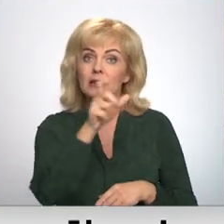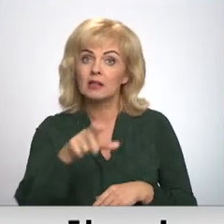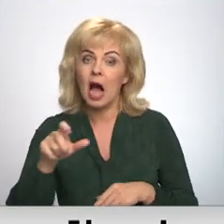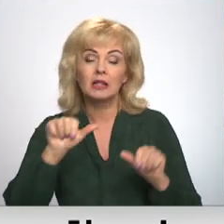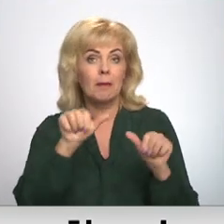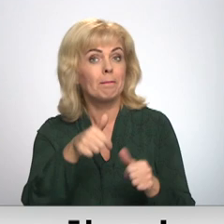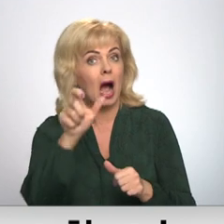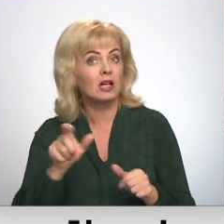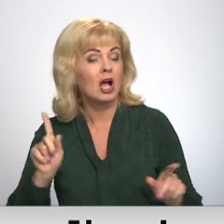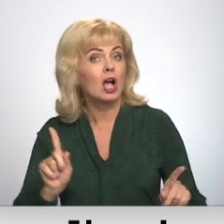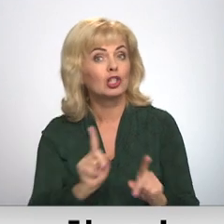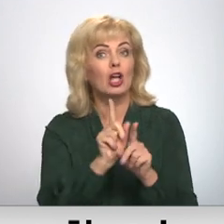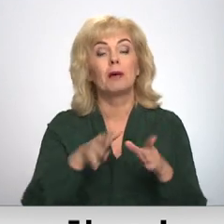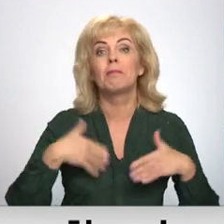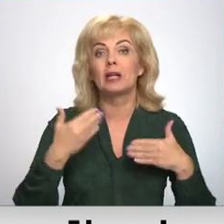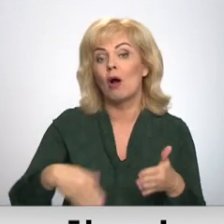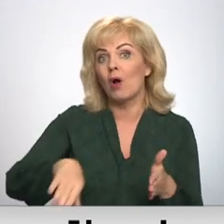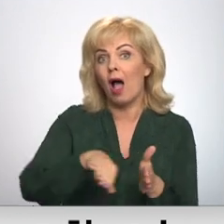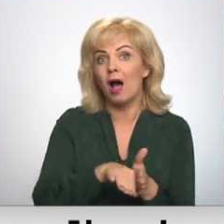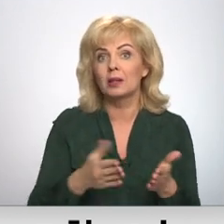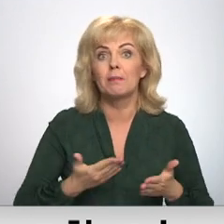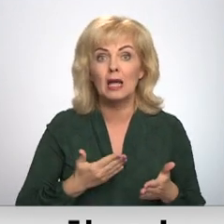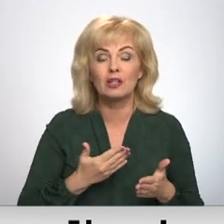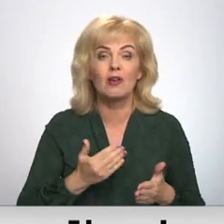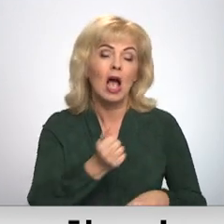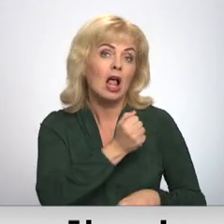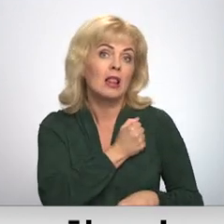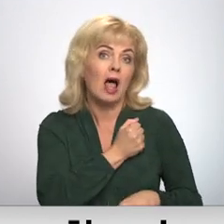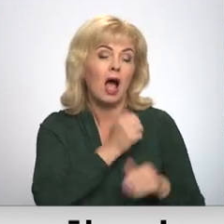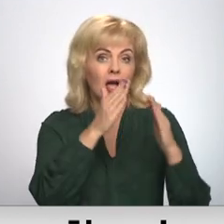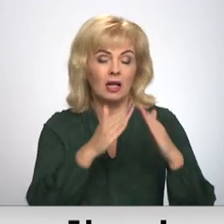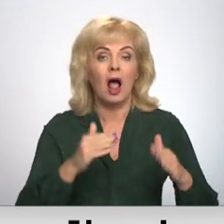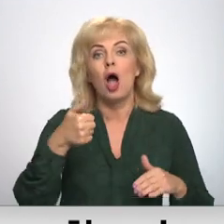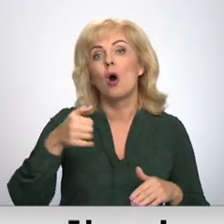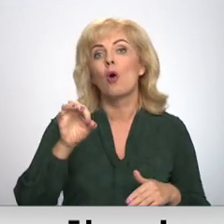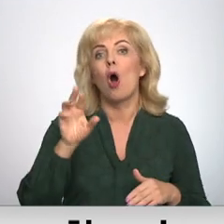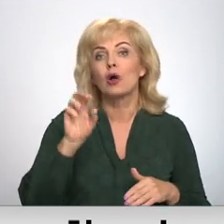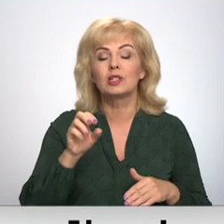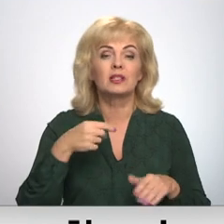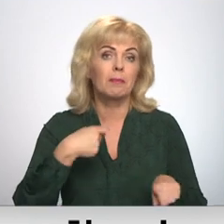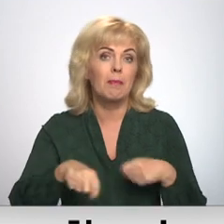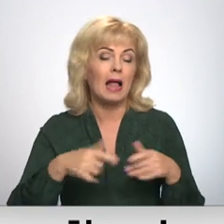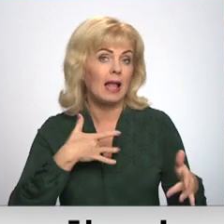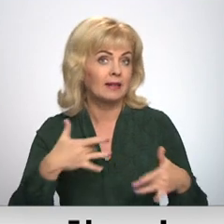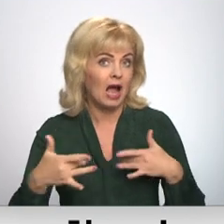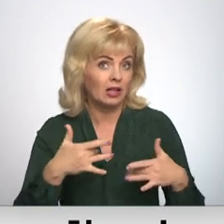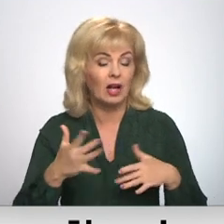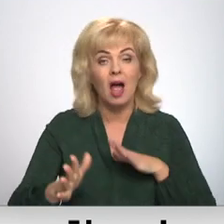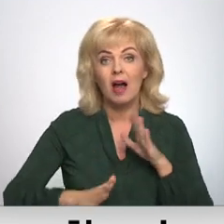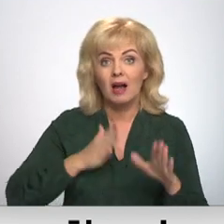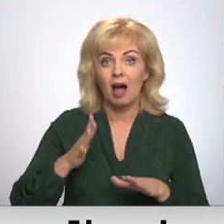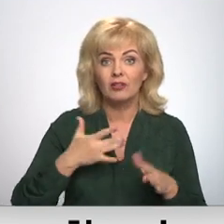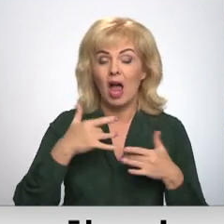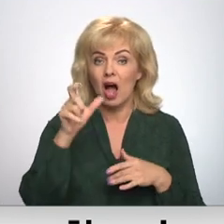mākslinieki satikšanās prieku klātienē piedzīvojuši Latgales vēstniecībā gors. Tur spēlēta teātra izrādi, kurai gatavojoties